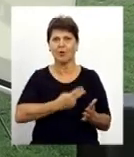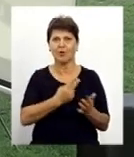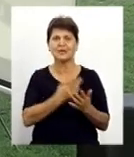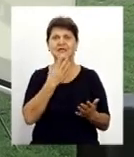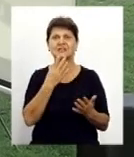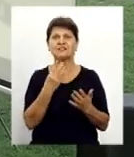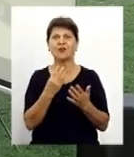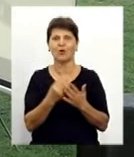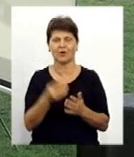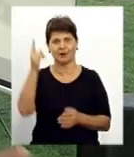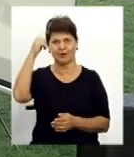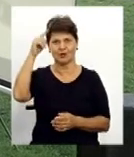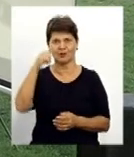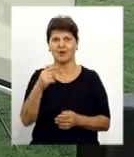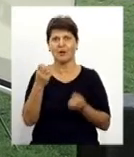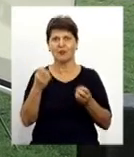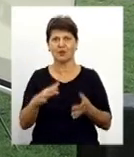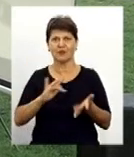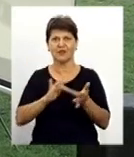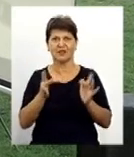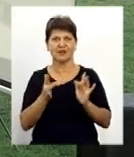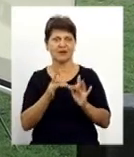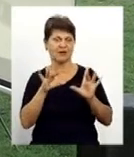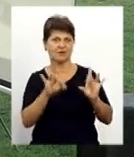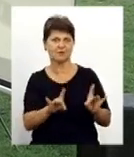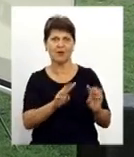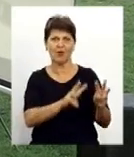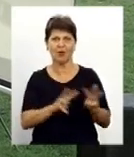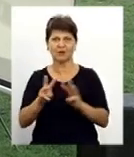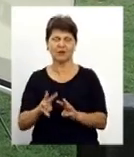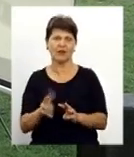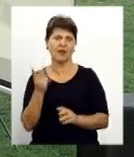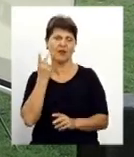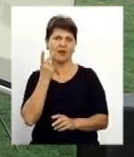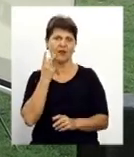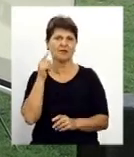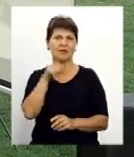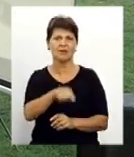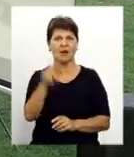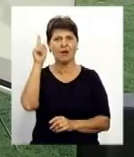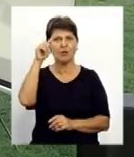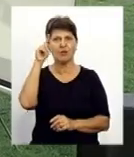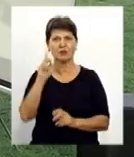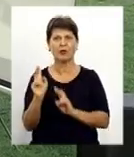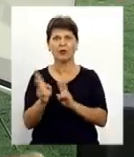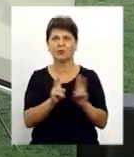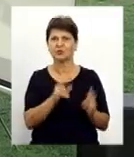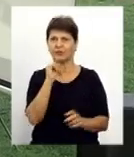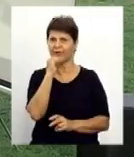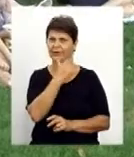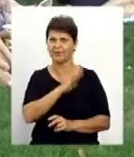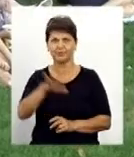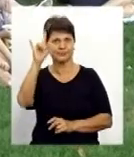продукт. Вони просто натискають в інтернеті мультфільми онлайн, а це частіше всього ті мультфільми, які хтось не полінився